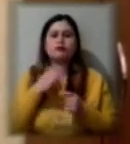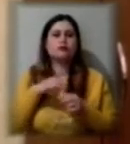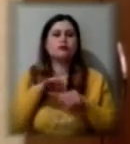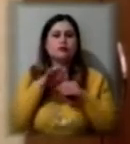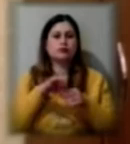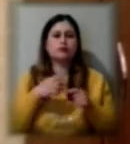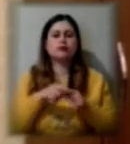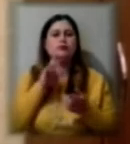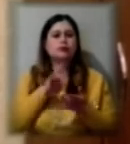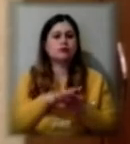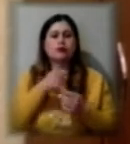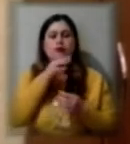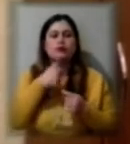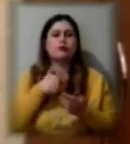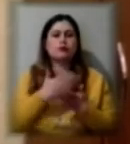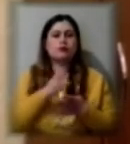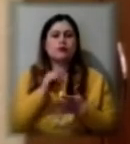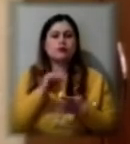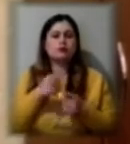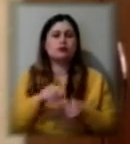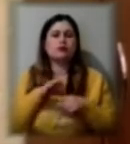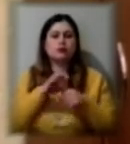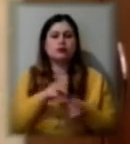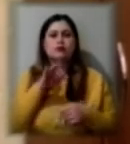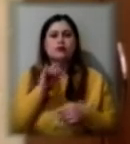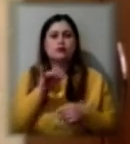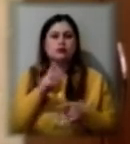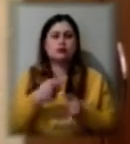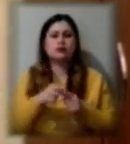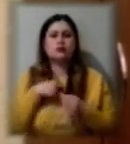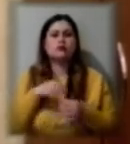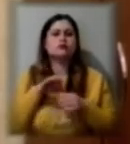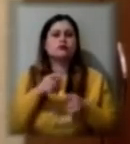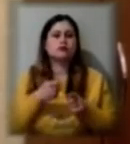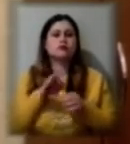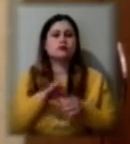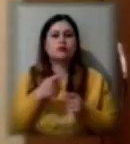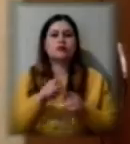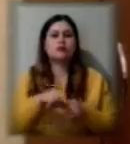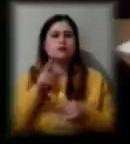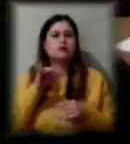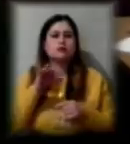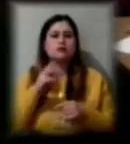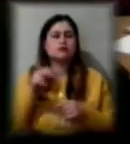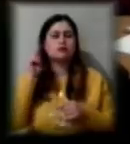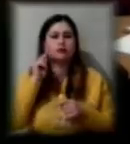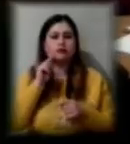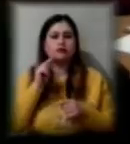коли в нас є карантини, впроваджуються карантини, ми застосовуємо дистанційне навчання учнів.